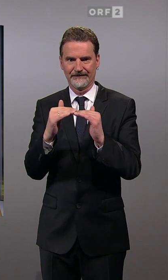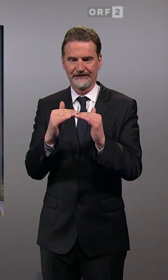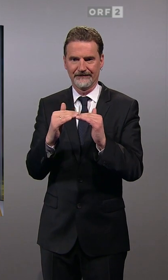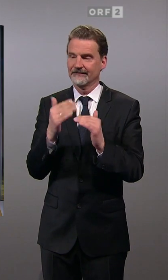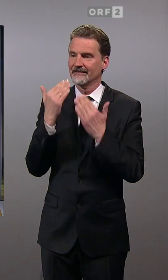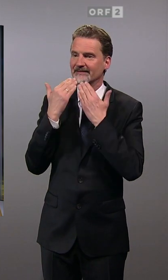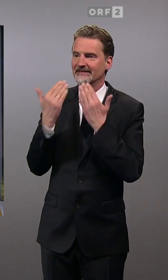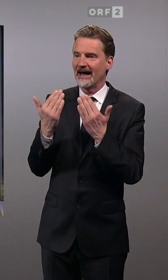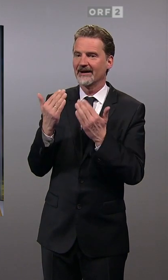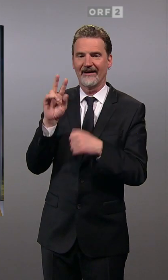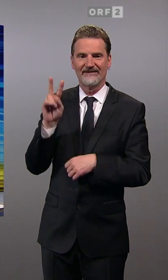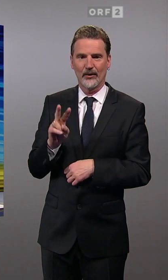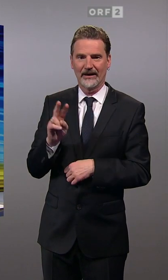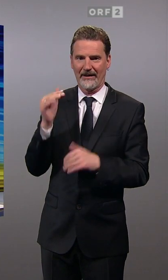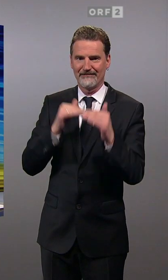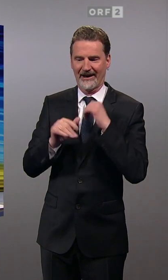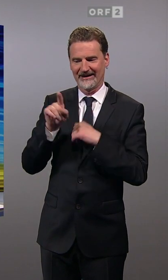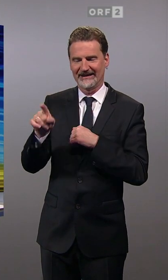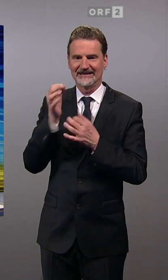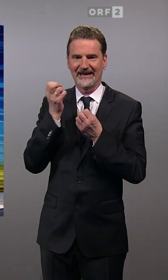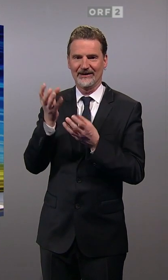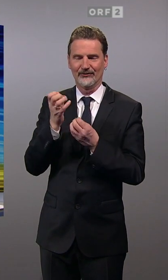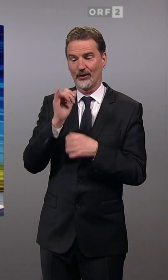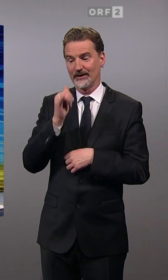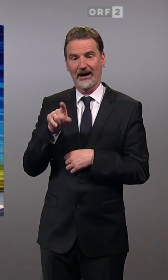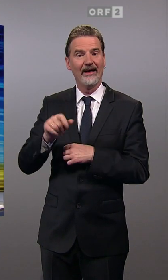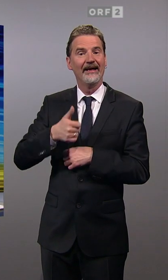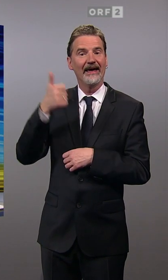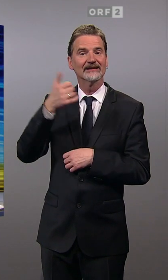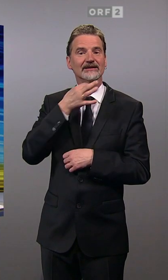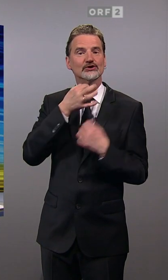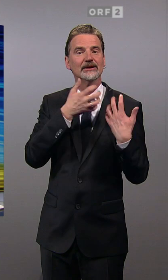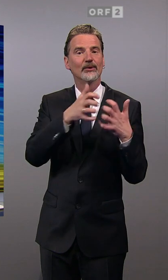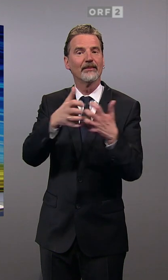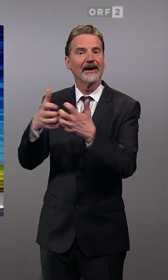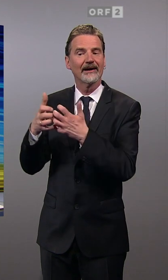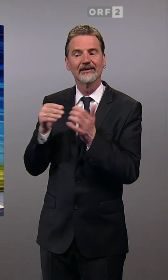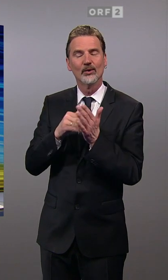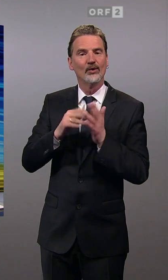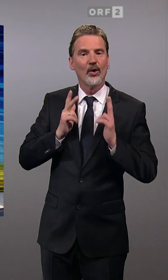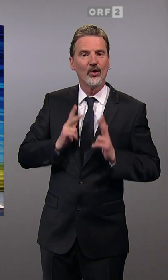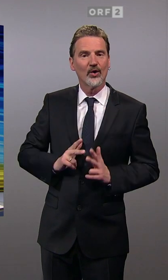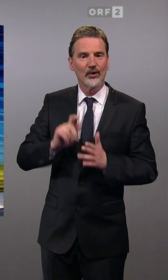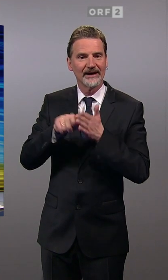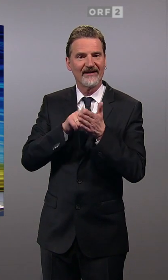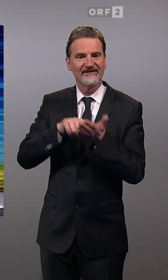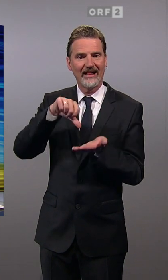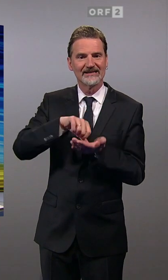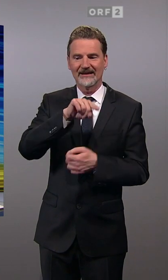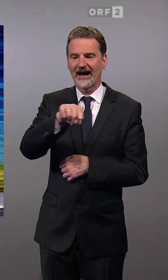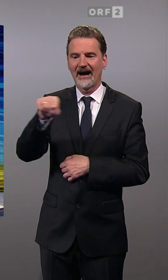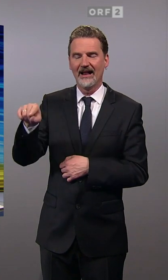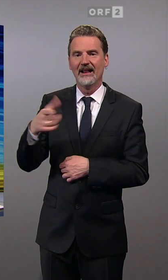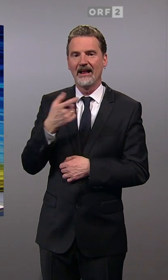Danke, Veronika Berger, für diese Informationen. Ja, das waren die ersten Stimmungsberichte aus den noch ruhigen Wahlzentralen der Parteien. Wir werden dann